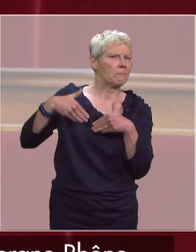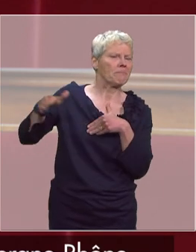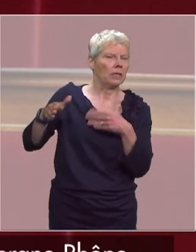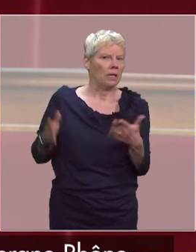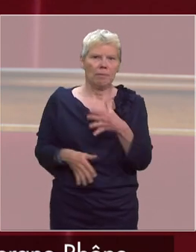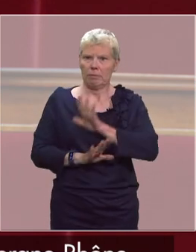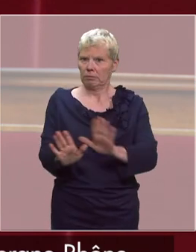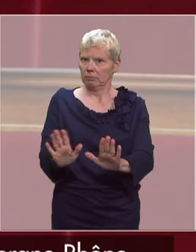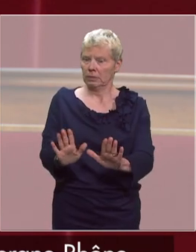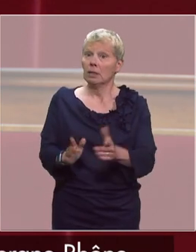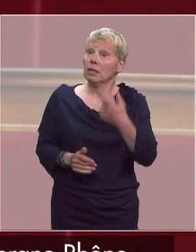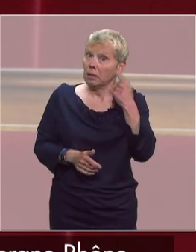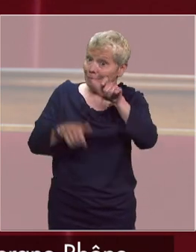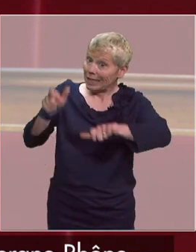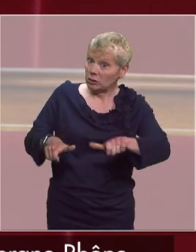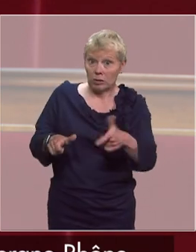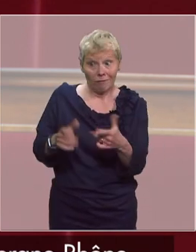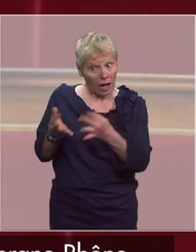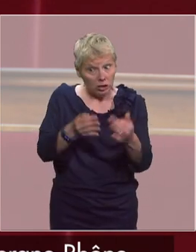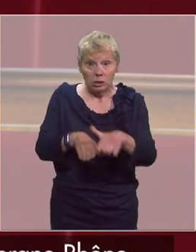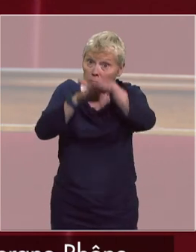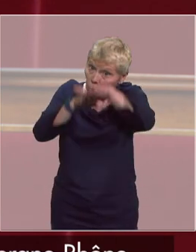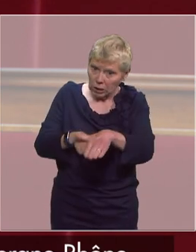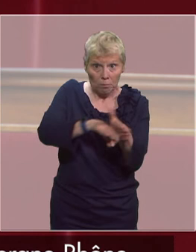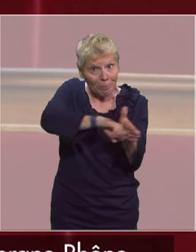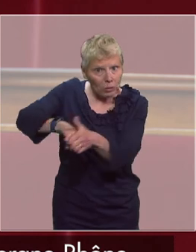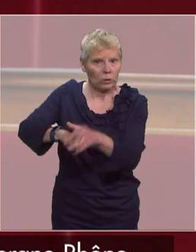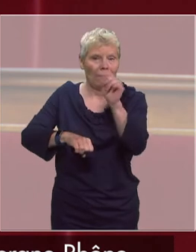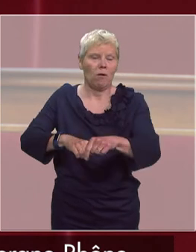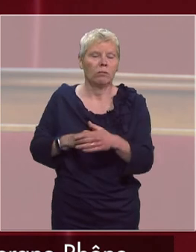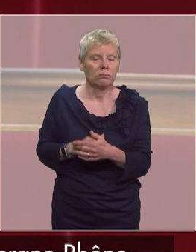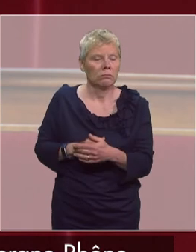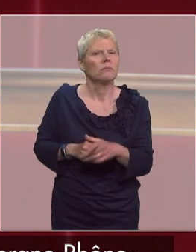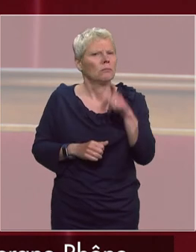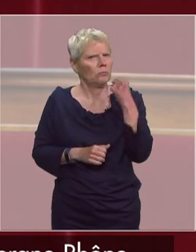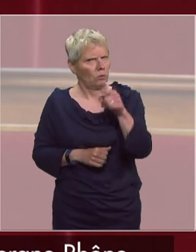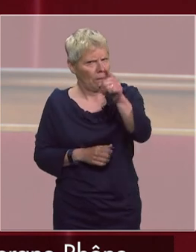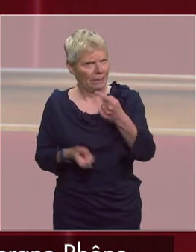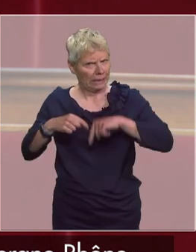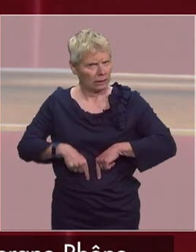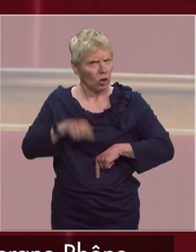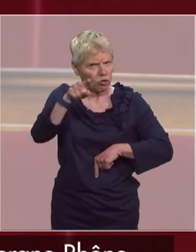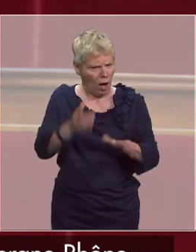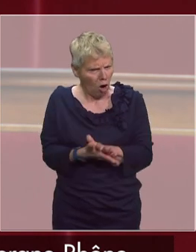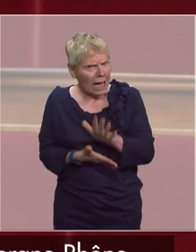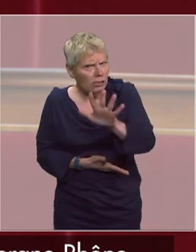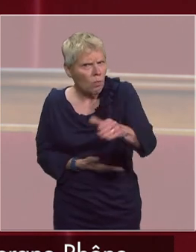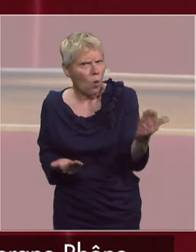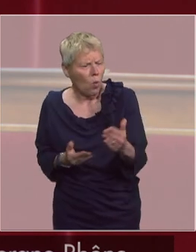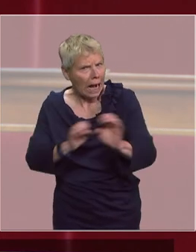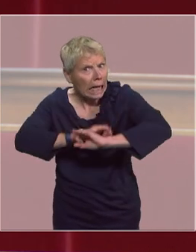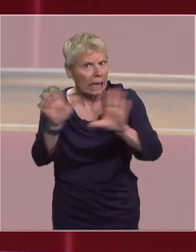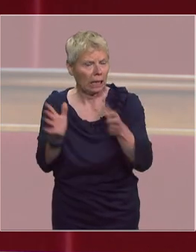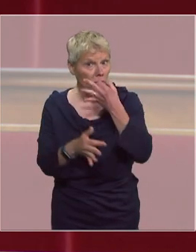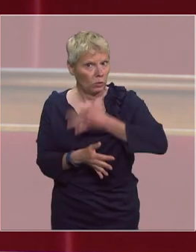réaffirmer que la protection de ces publics fragiles est une priorité. Aussi, Monsieur le ministre, quels sont les engagements clairs que vous pouvez prendre devant nous afin de